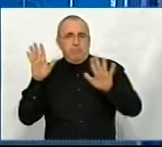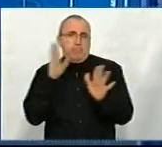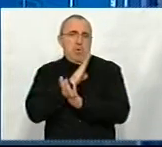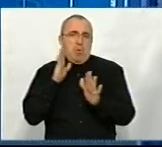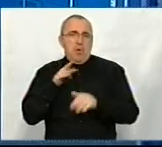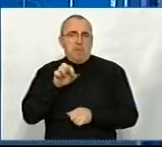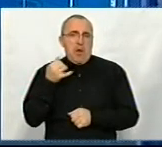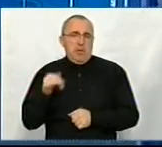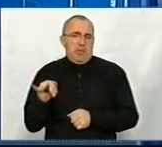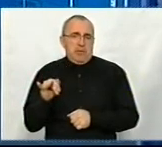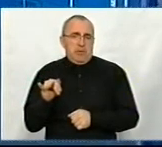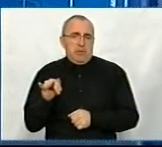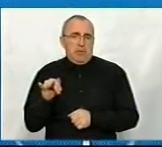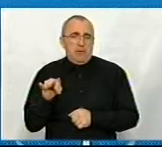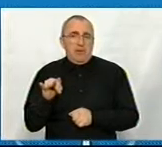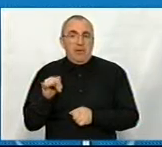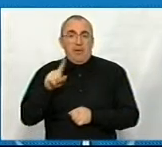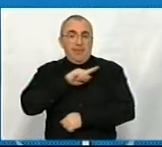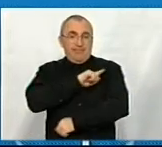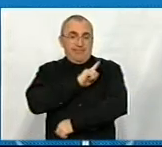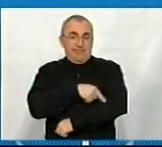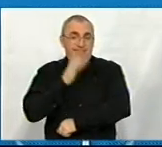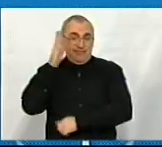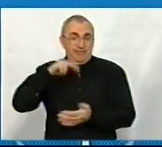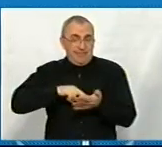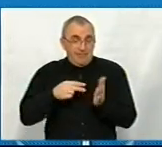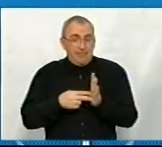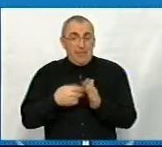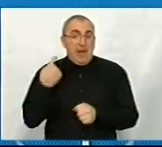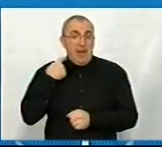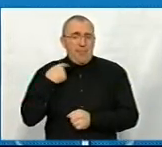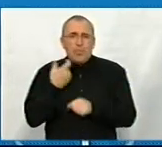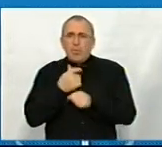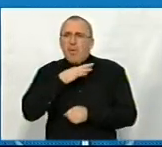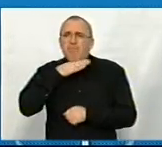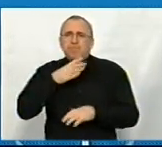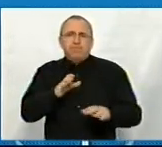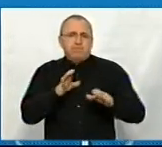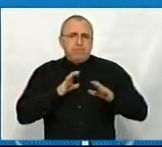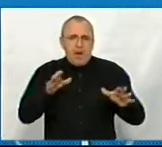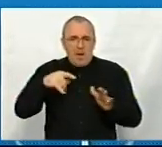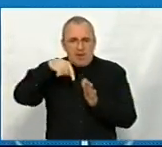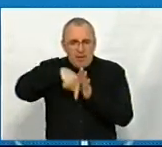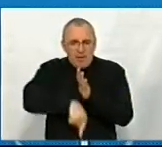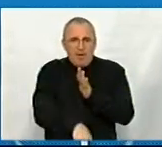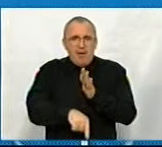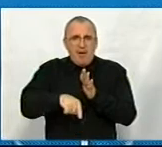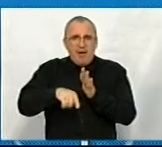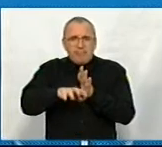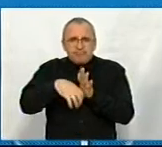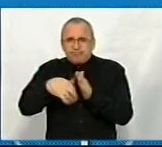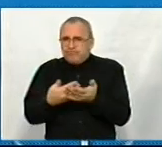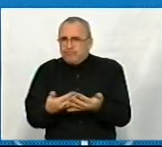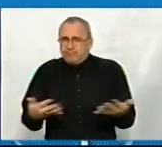А розкрити потенціалу в тому, що Кіровградщина дуже багата на поклади корисних копалин. І